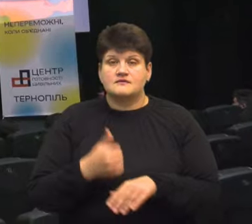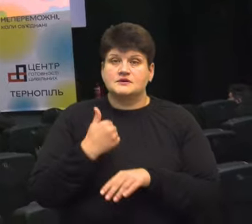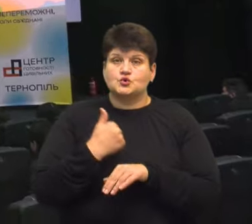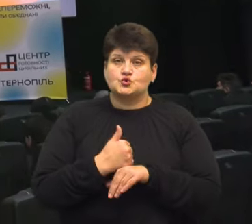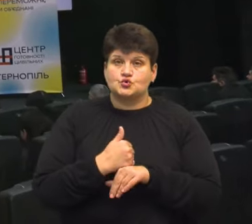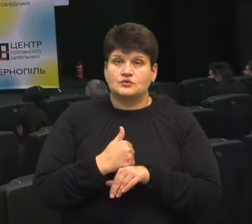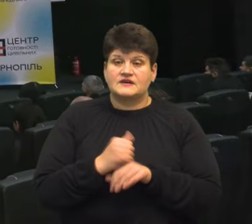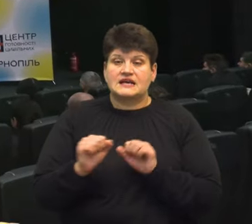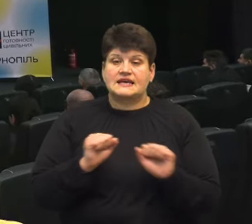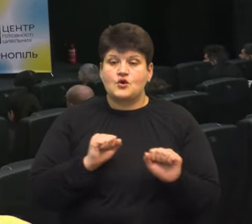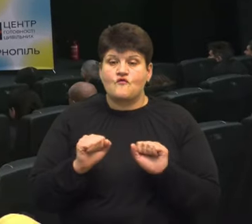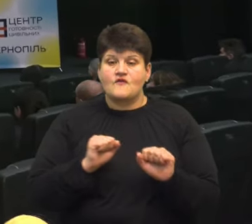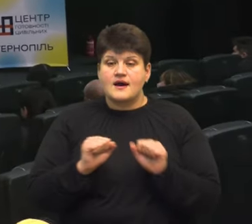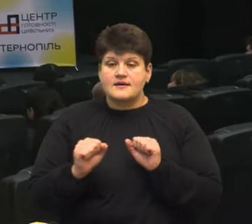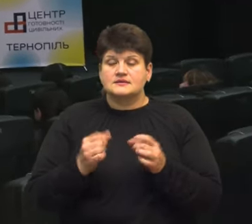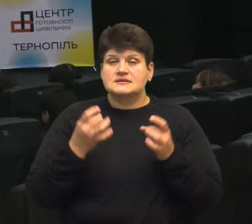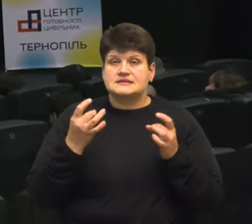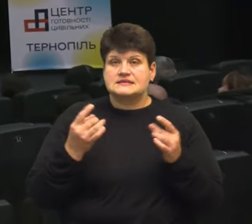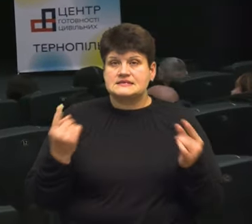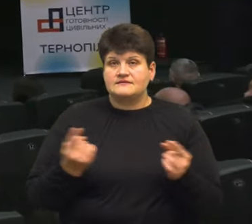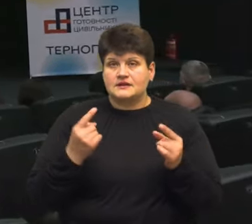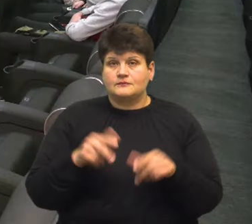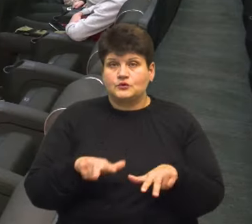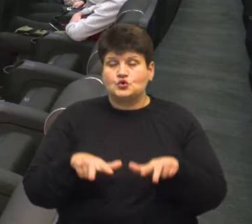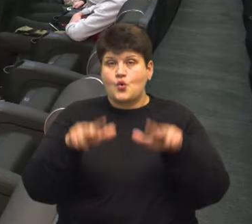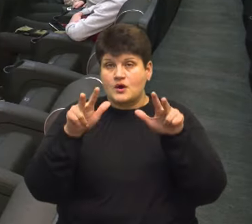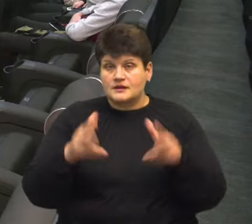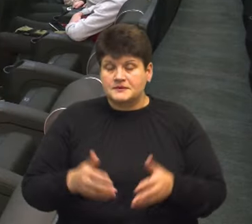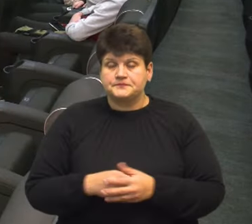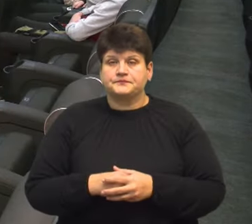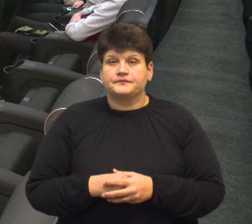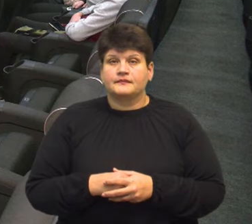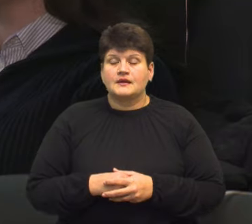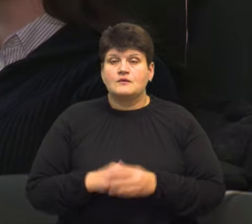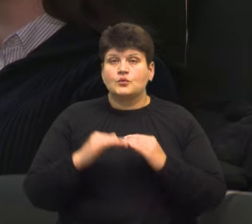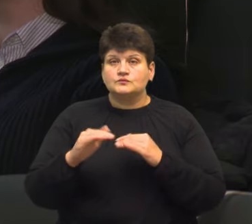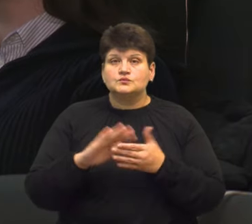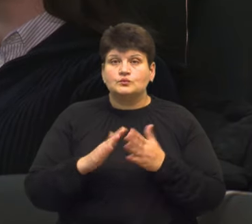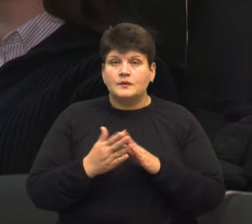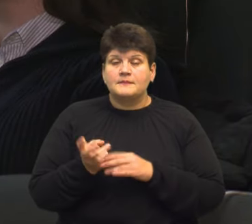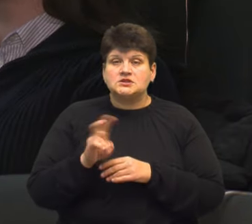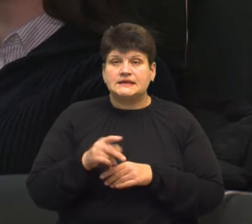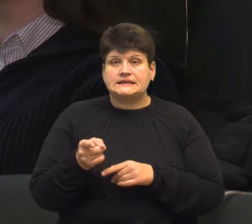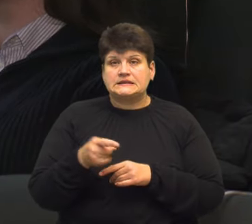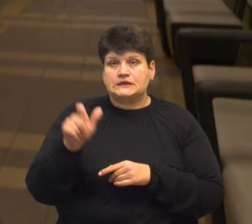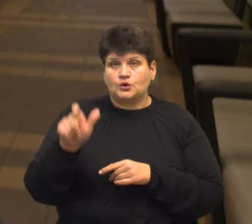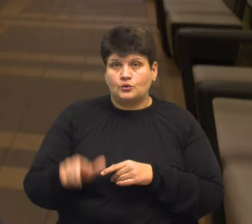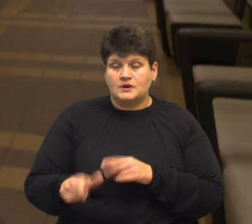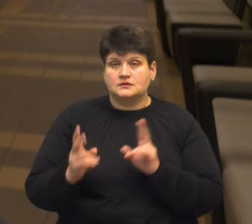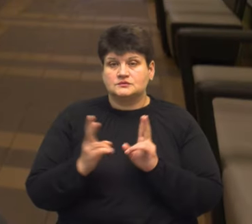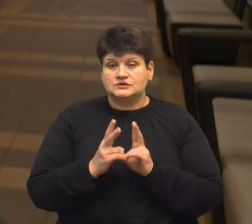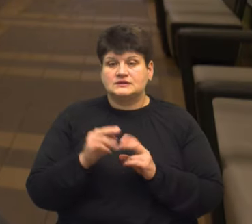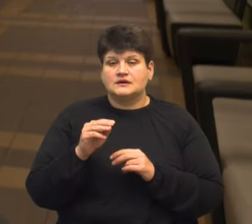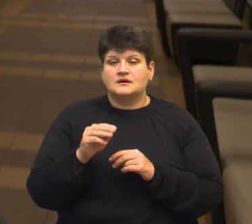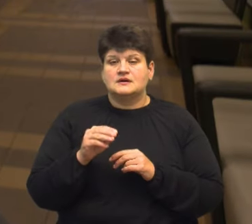керування цивільними дронами в бойових умовах. На зустріч із Сергієм Притулою прийшла тернополянка Уляна Грабовська. Це